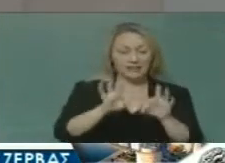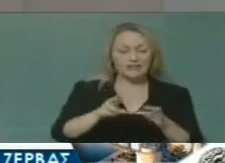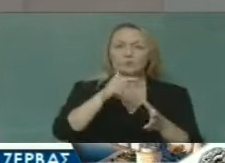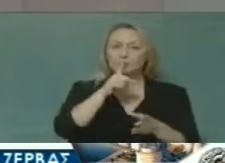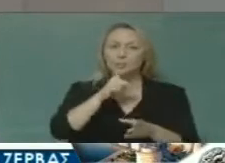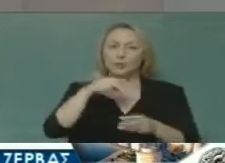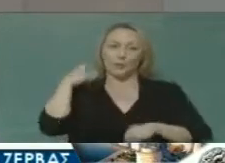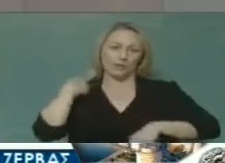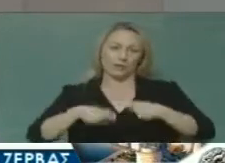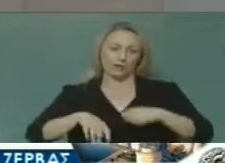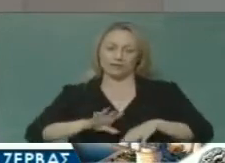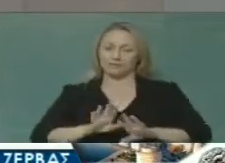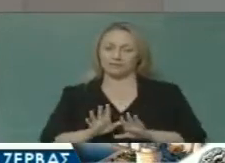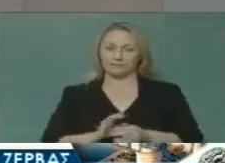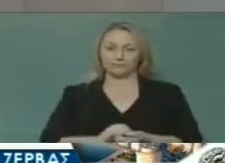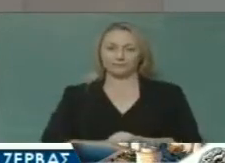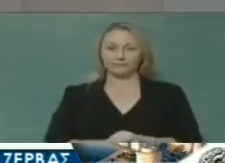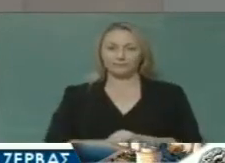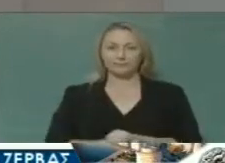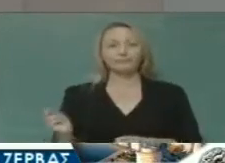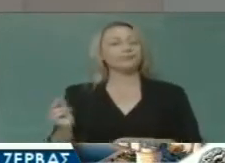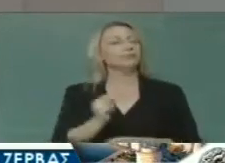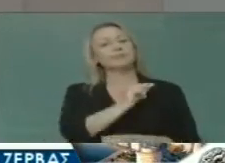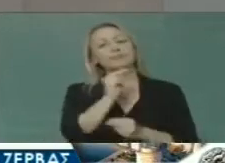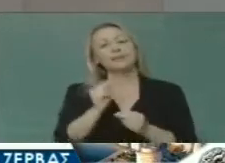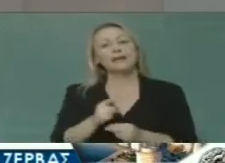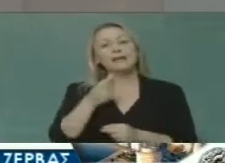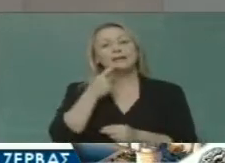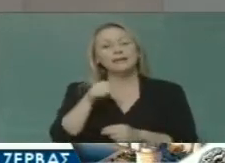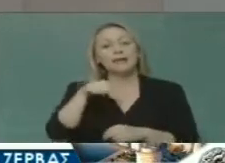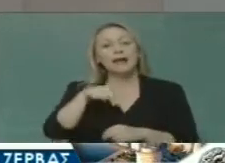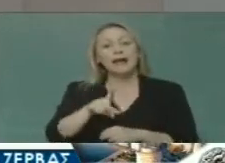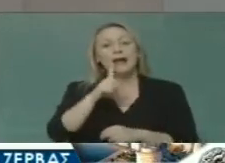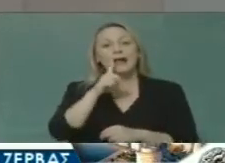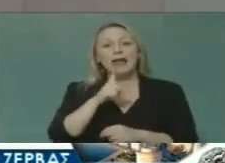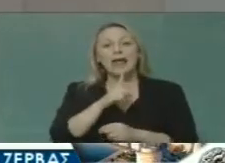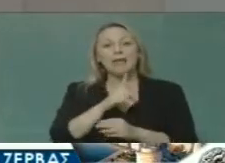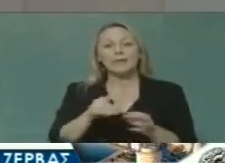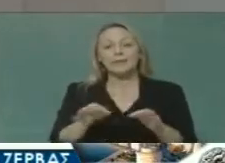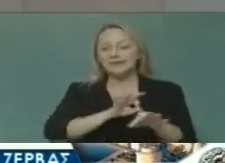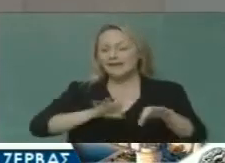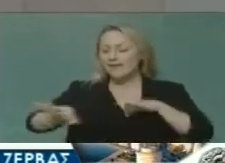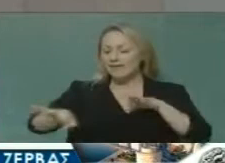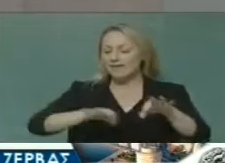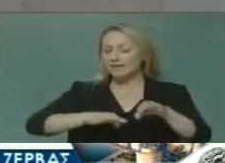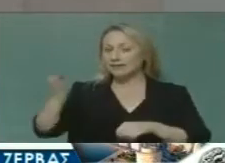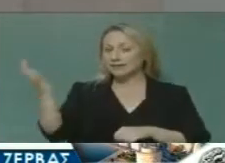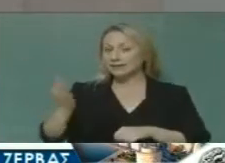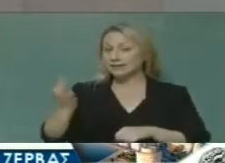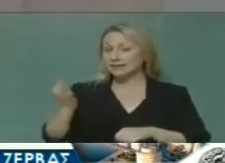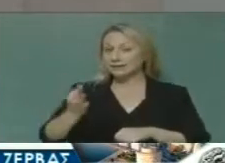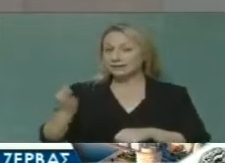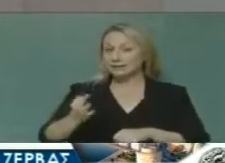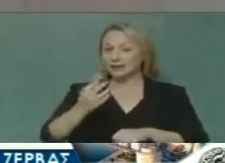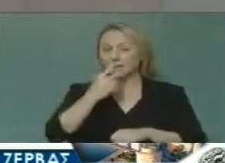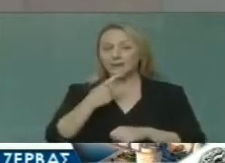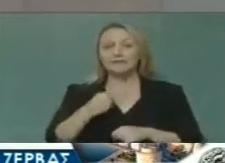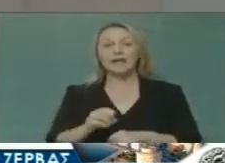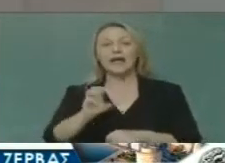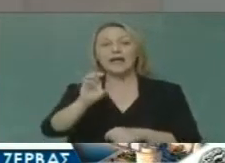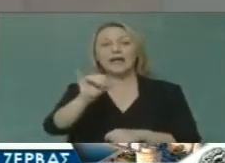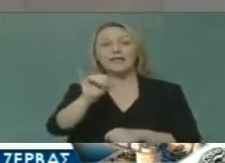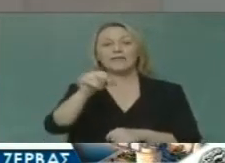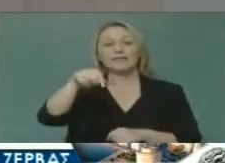Γι' αυτό μιλάμε σήμερα για εφταξία μια έννοια ομπρέλα που περιλαμβάνει όλες τις παρεμβάσεις που χρειάζεται η πόλη.